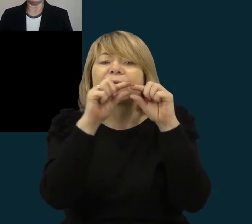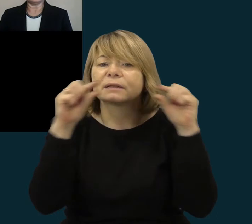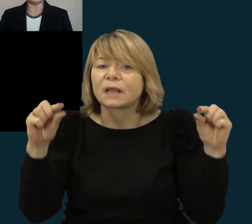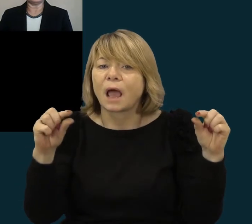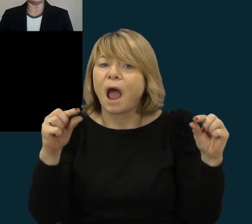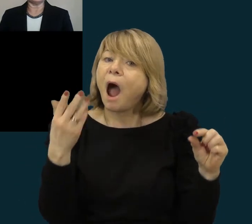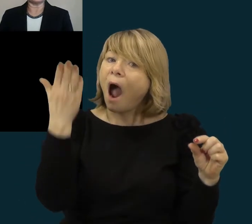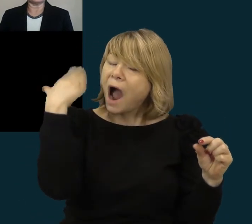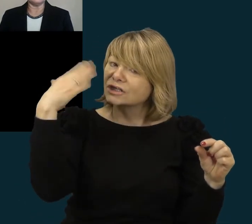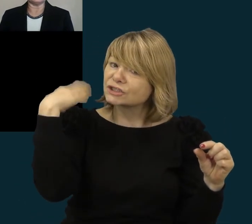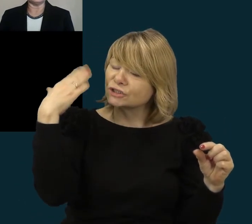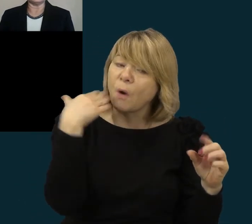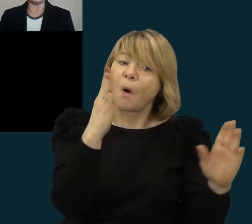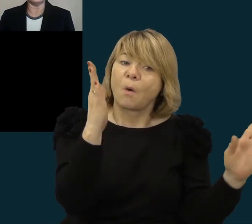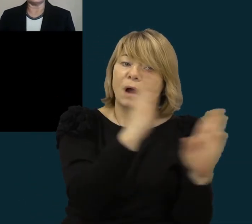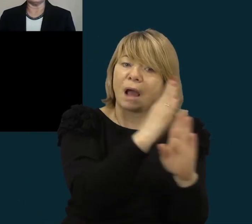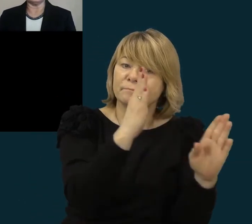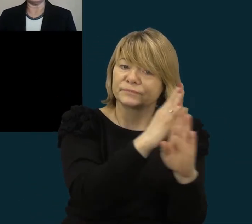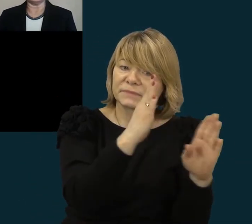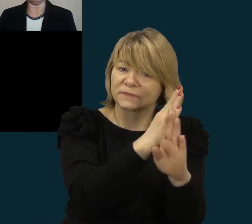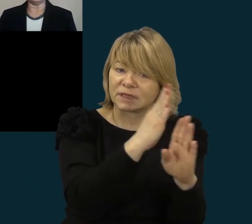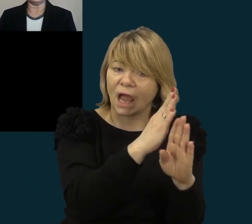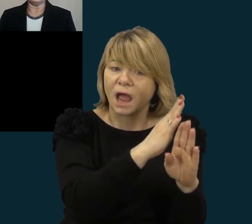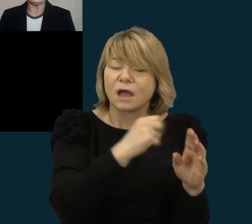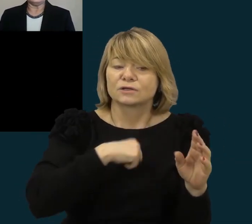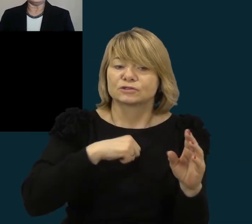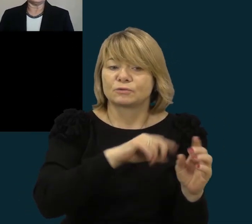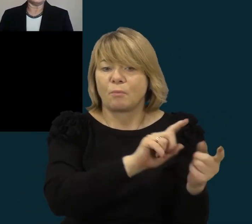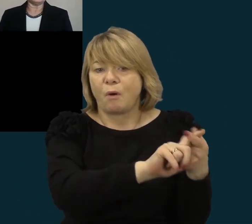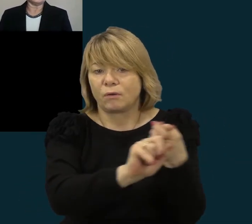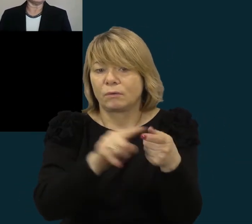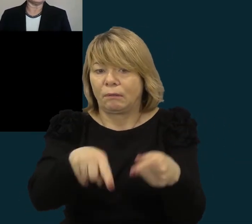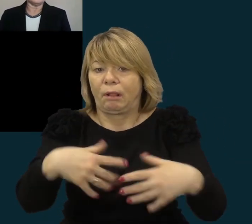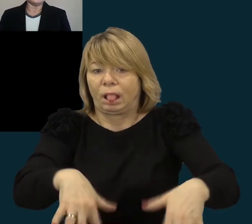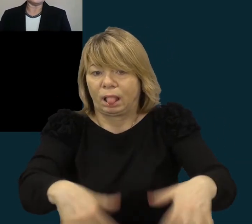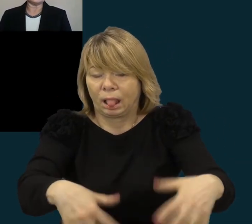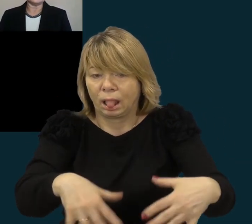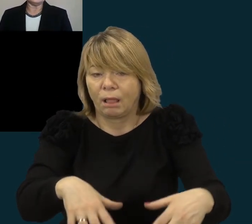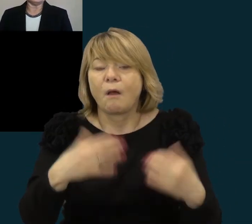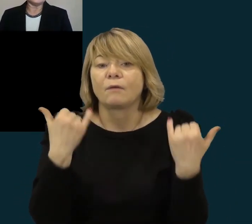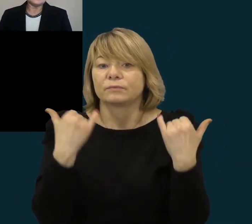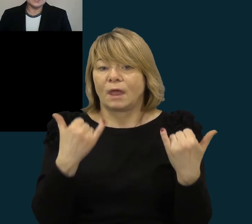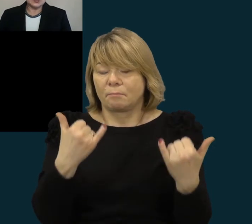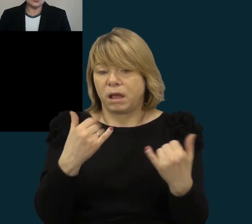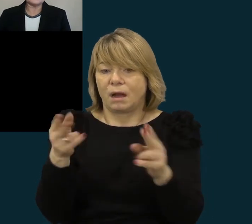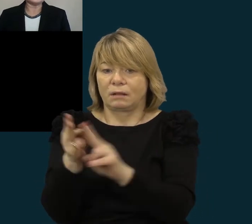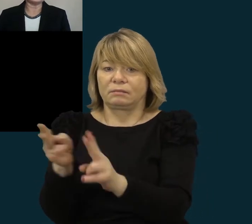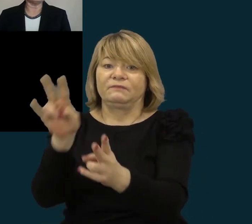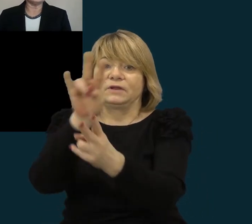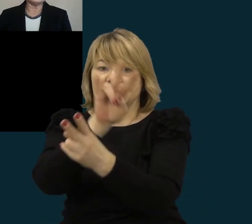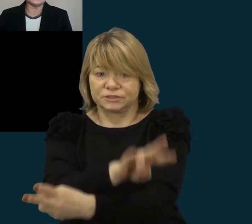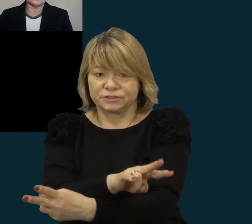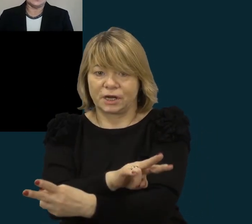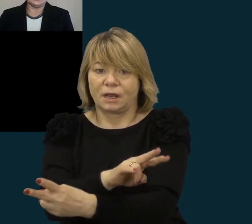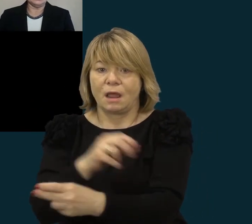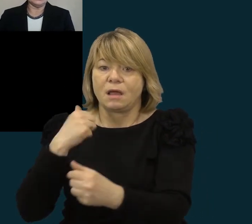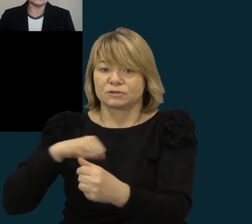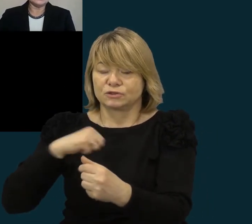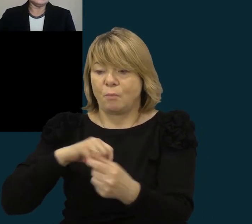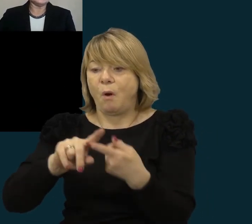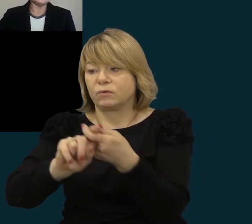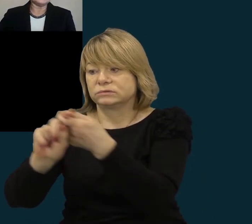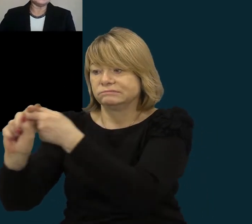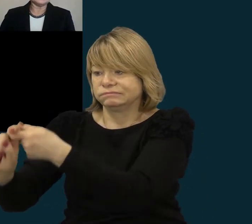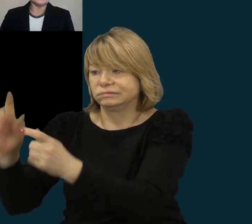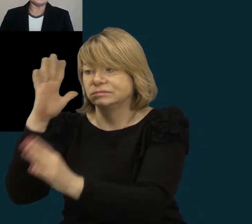anksčiau gamta baugino žmogo, dabar žmogus baugina gamta, gamta jo kauti nemėgsta. Vaikai, aišku, patikė įvairius atsakymus.